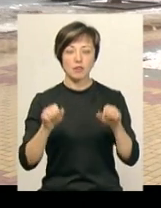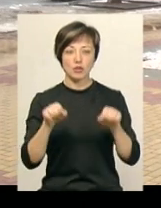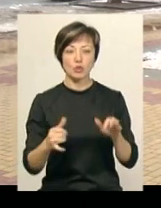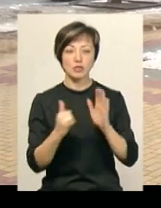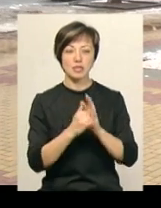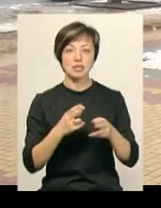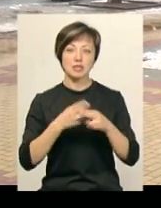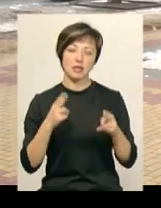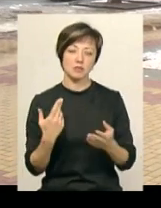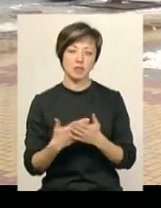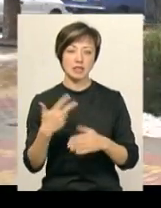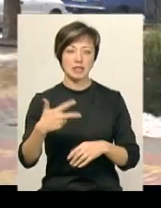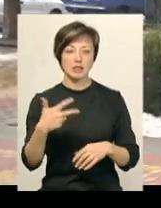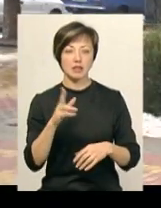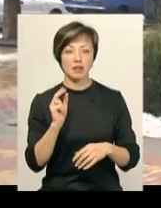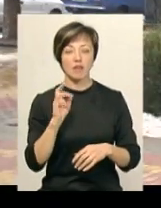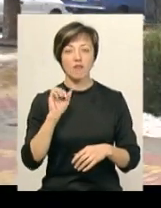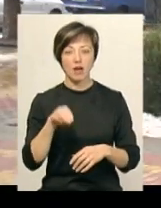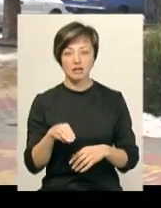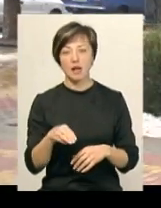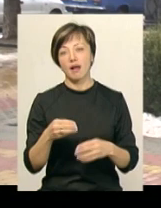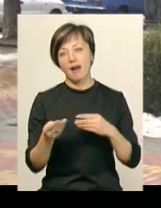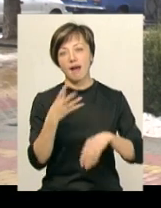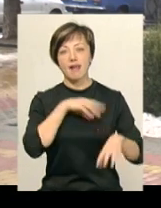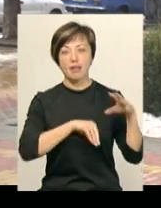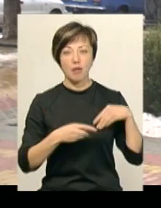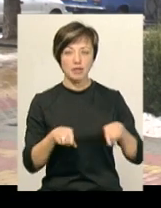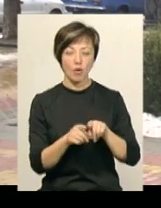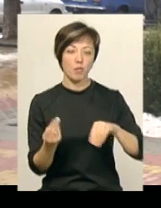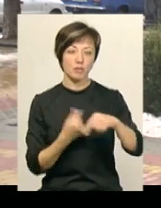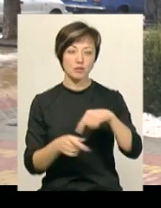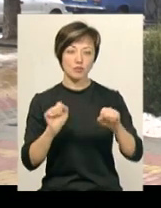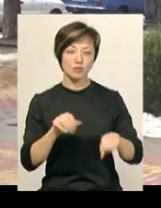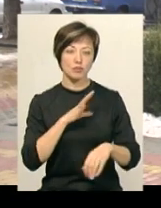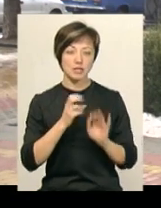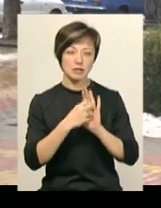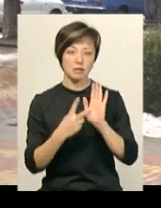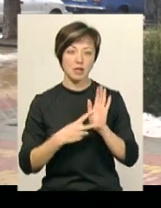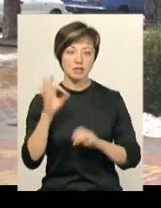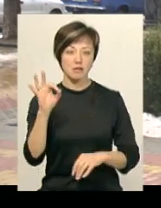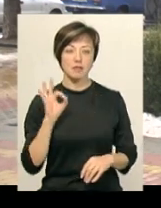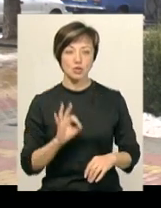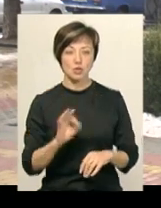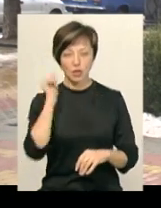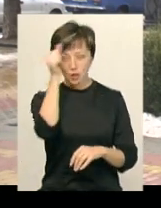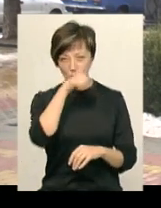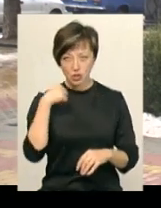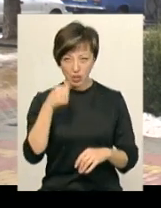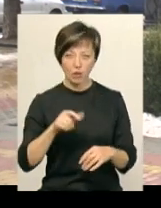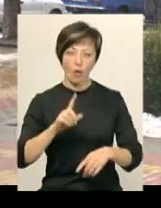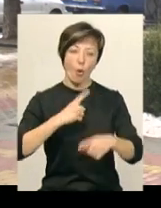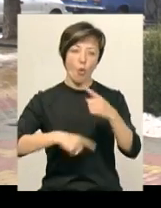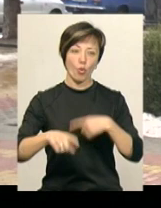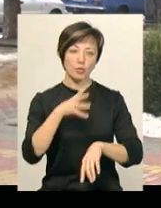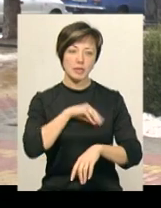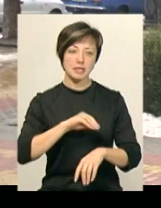розмістити станцію, скажімо, на 30 кВт. Рентабельність такого бізнесу може бути в межах 17% річних. Тобто окупність